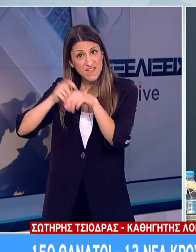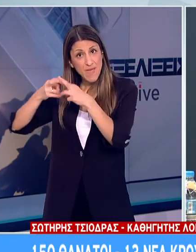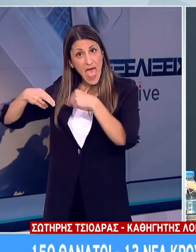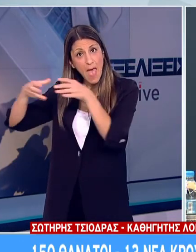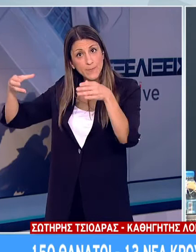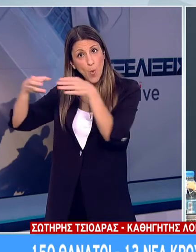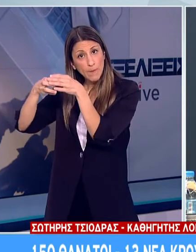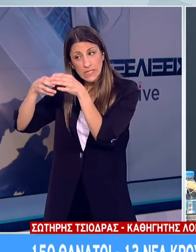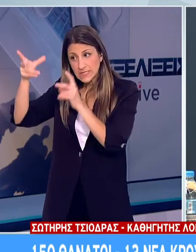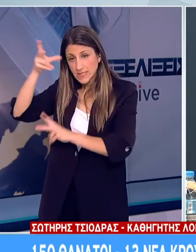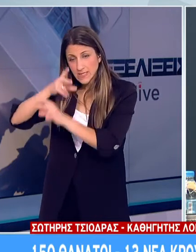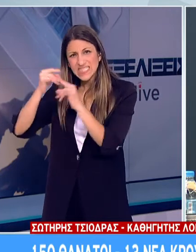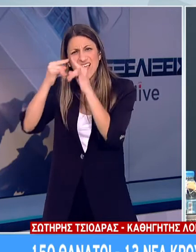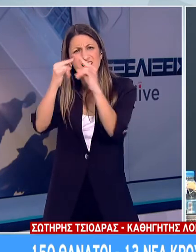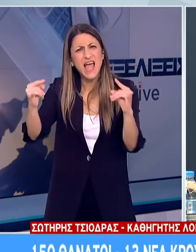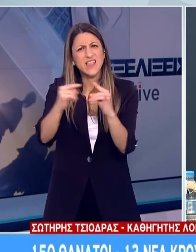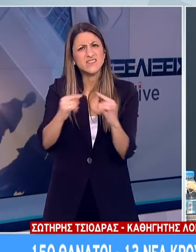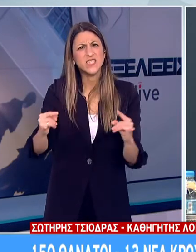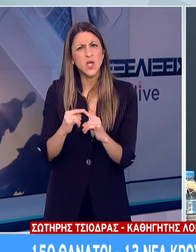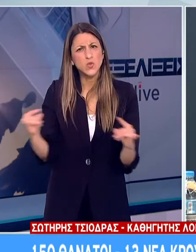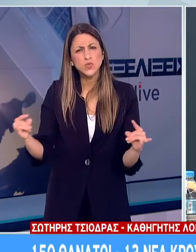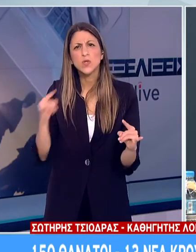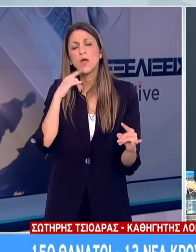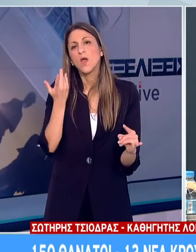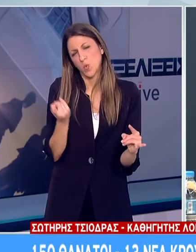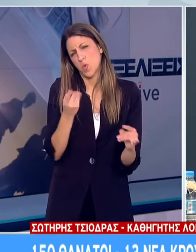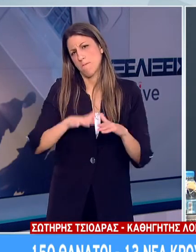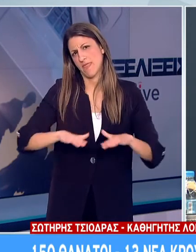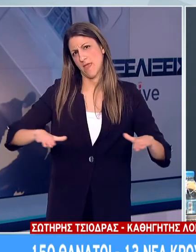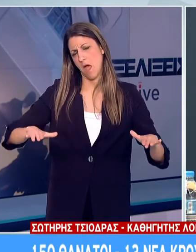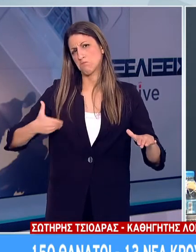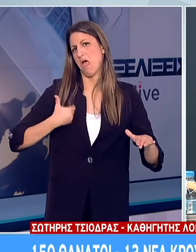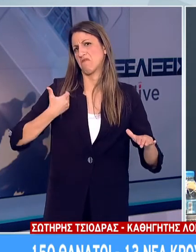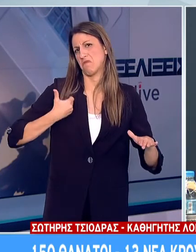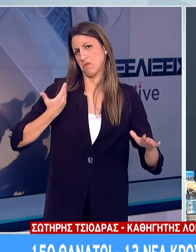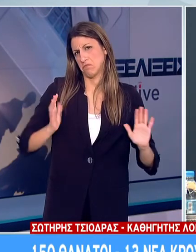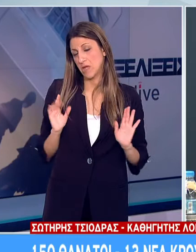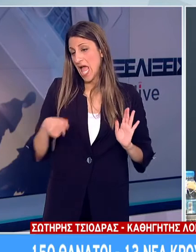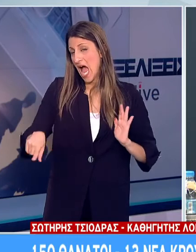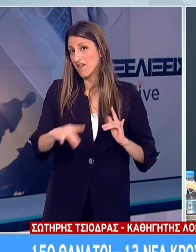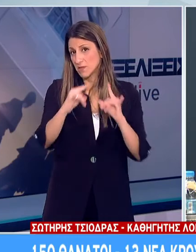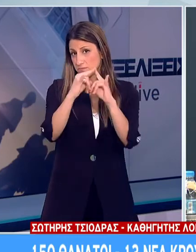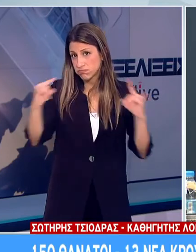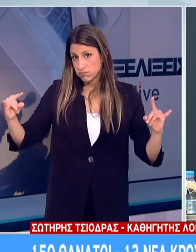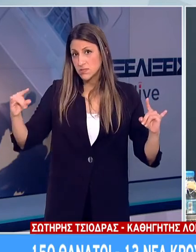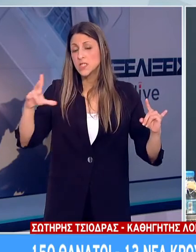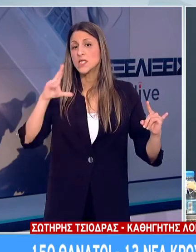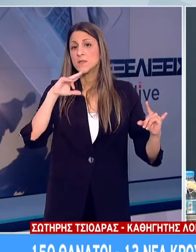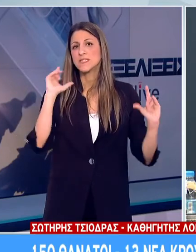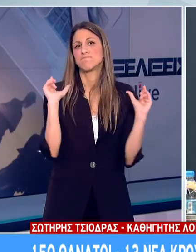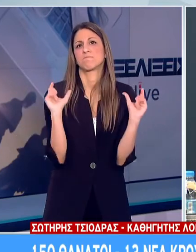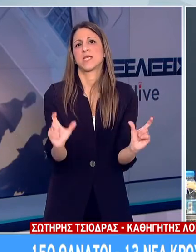ενδεχόμενο οι κατασκηνώσεις των οποίων ο πληθυσμός είναι αμυγός παιδικός και εφηβικός να λειτουργήσουν ως μια μορφή άτυπης